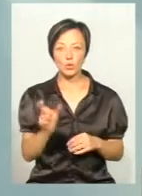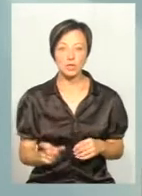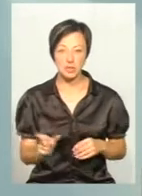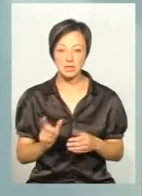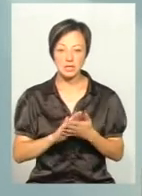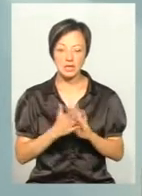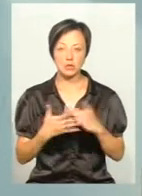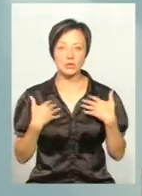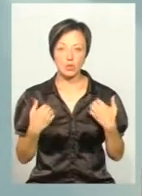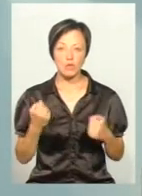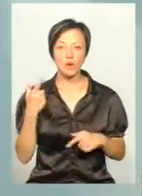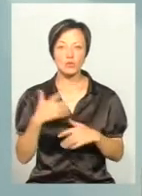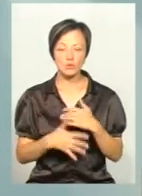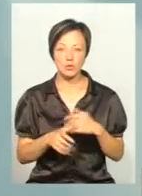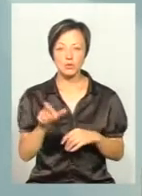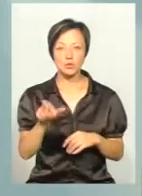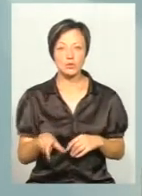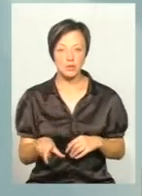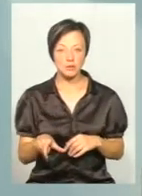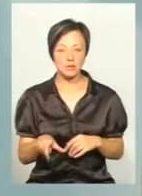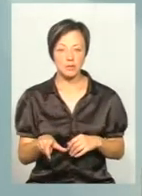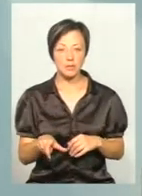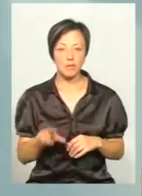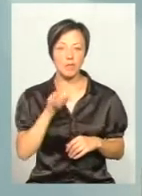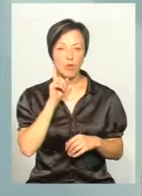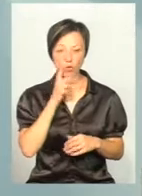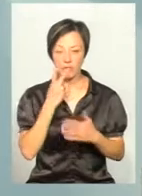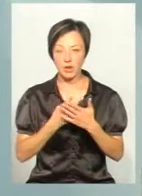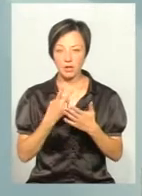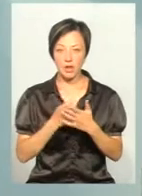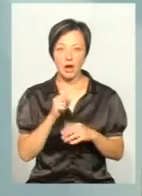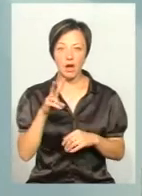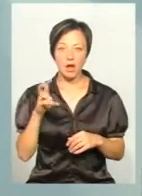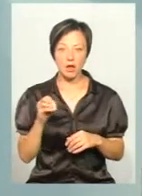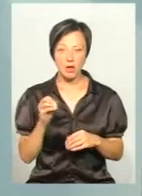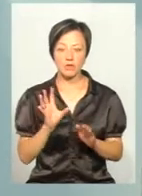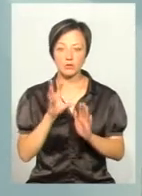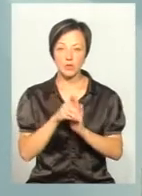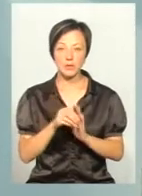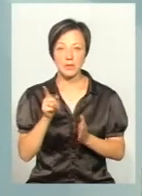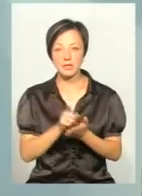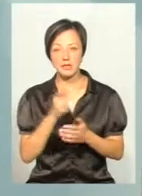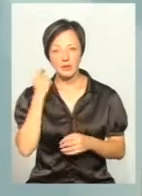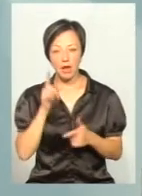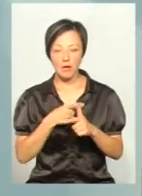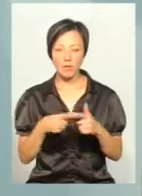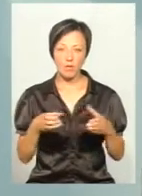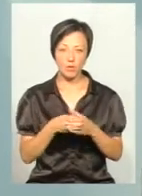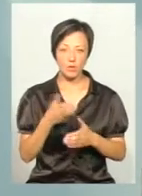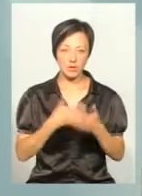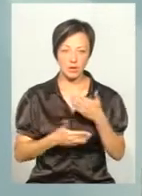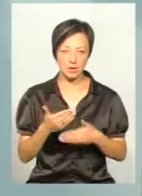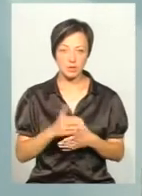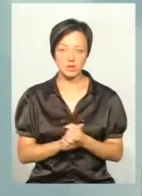станом здоров'я розуміє, що людина молодо виглядала, не виключає, що пенсійну віку, або має групу інвалідності.